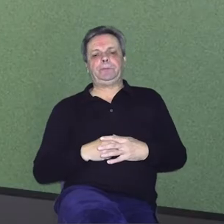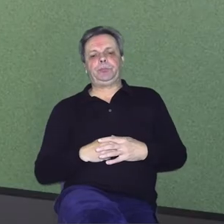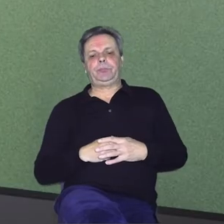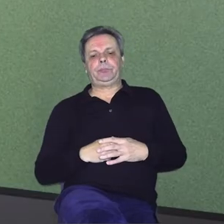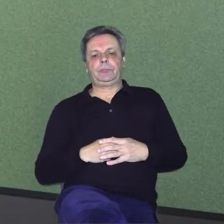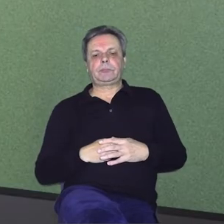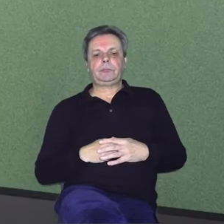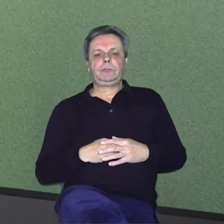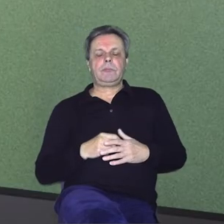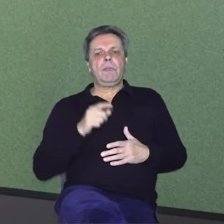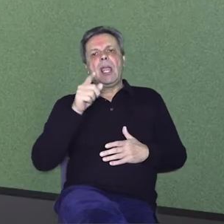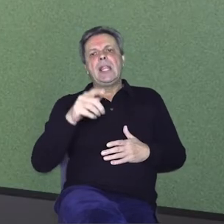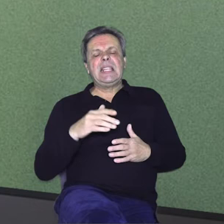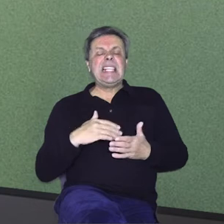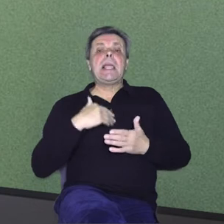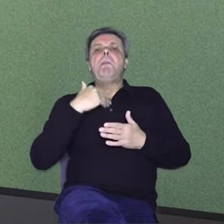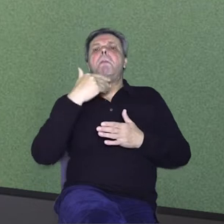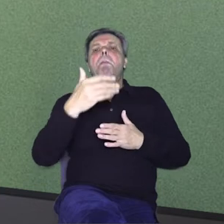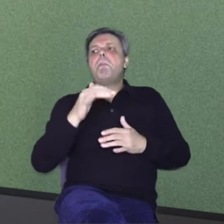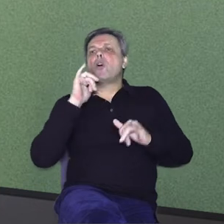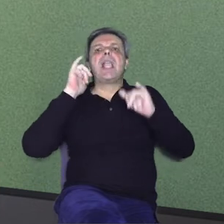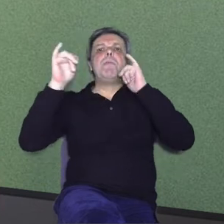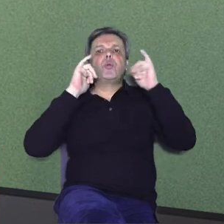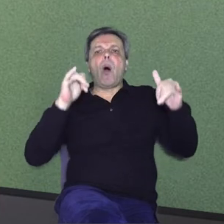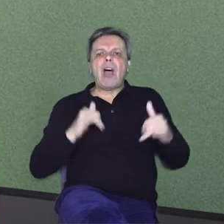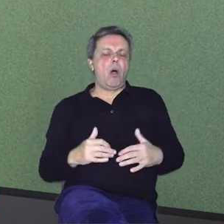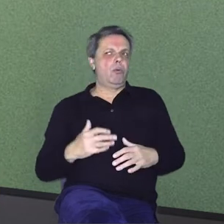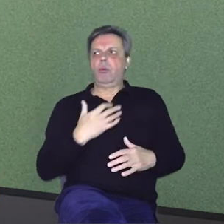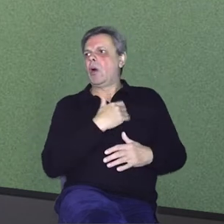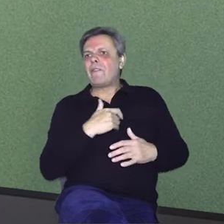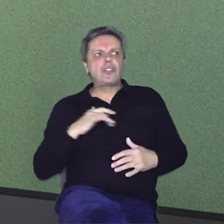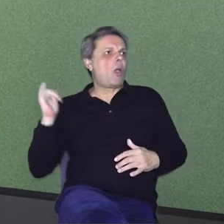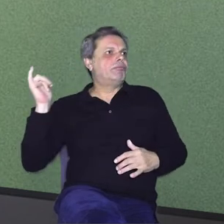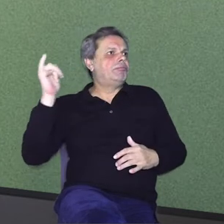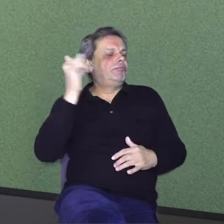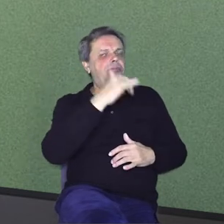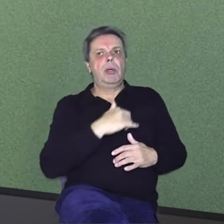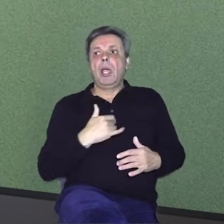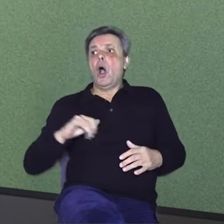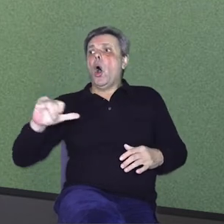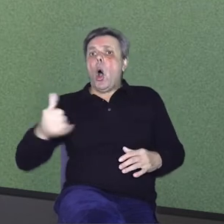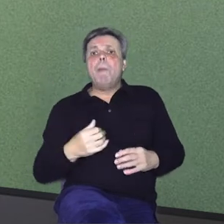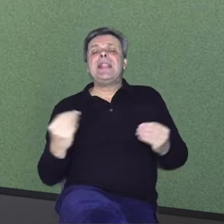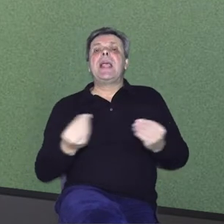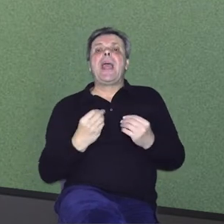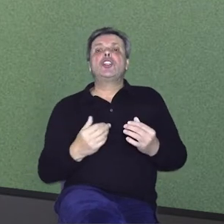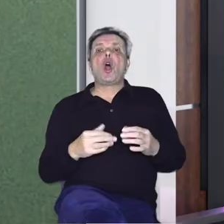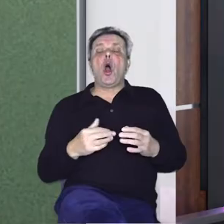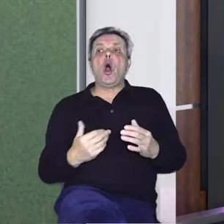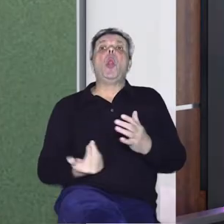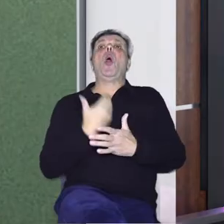Dobro, ali ti si poslije putovao po Hrvatskoj, otišao si na kontinent i opet si nešto novo stvarao. Da,